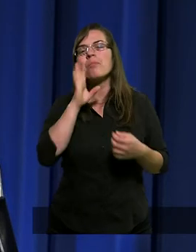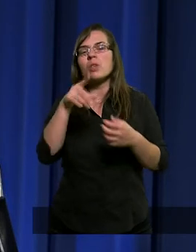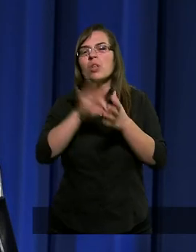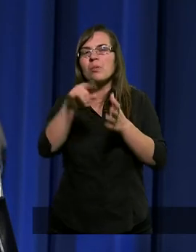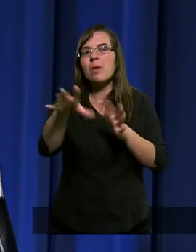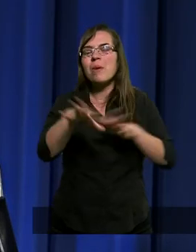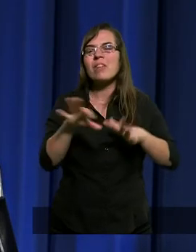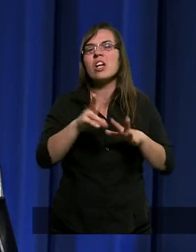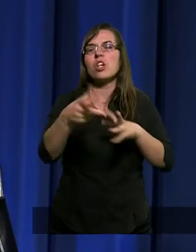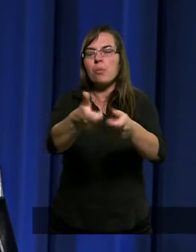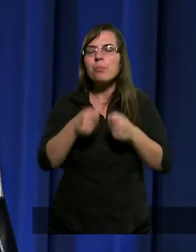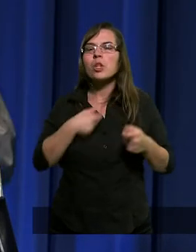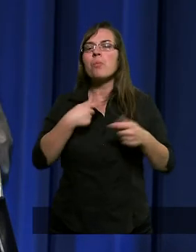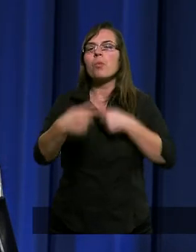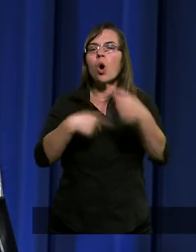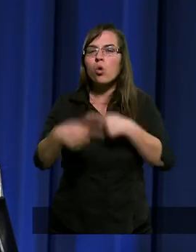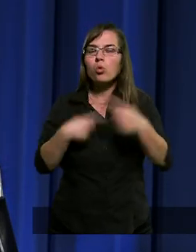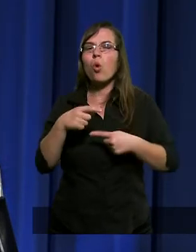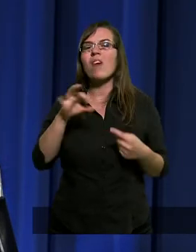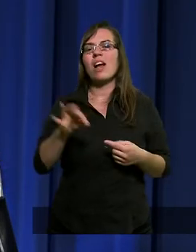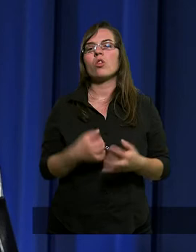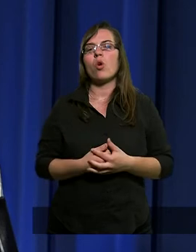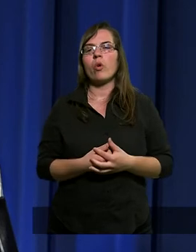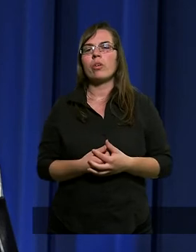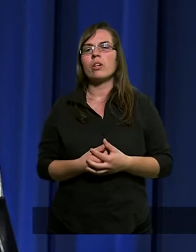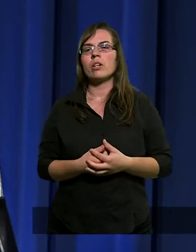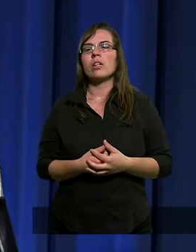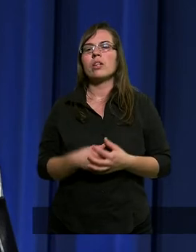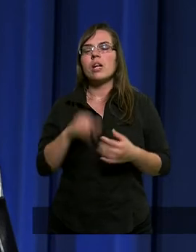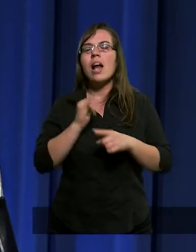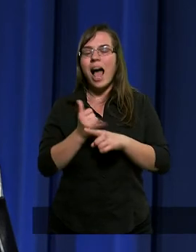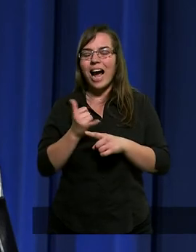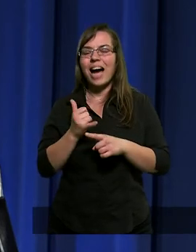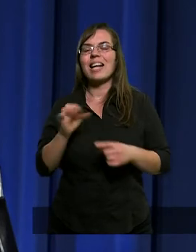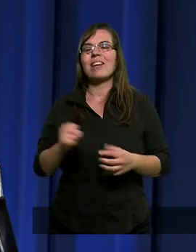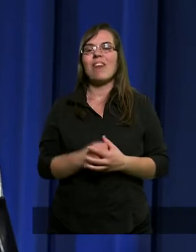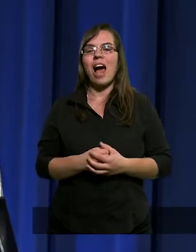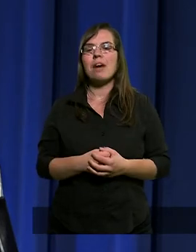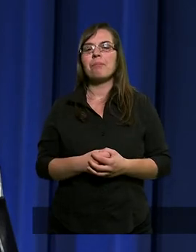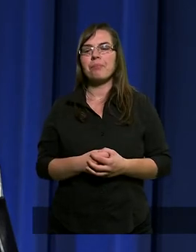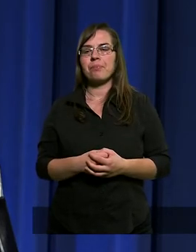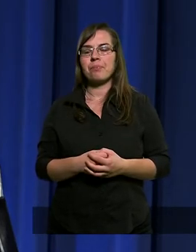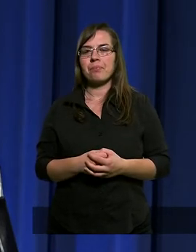pewne rzeczy, z których produkowano lekarstwa.